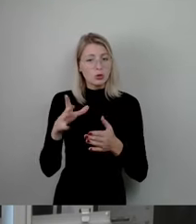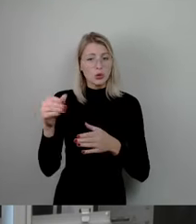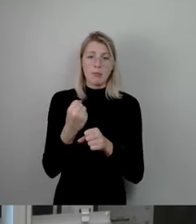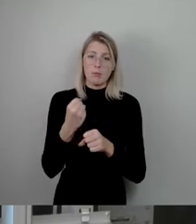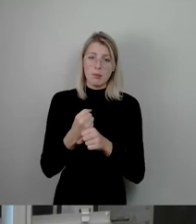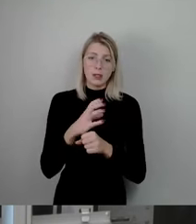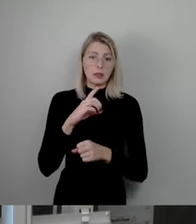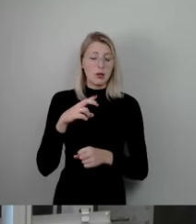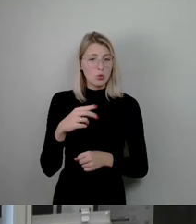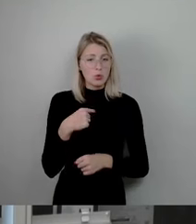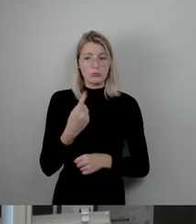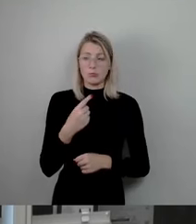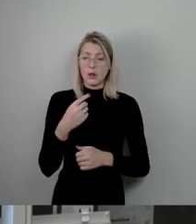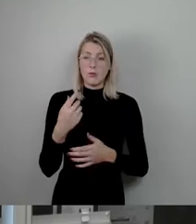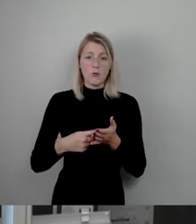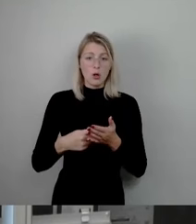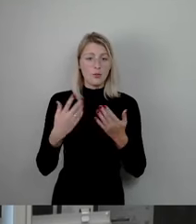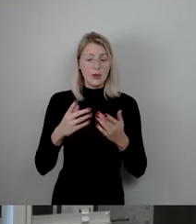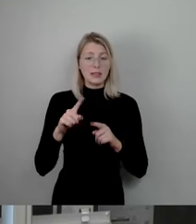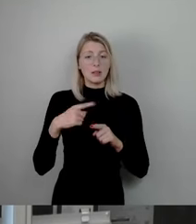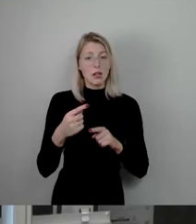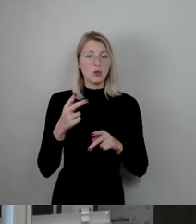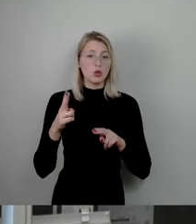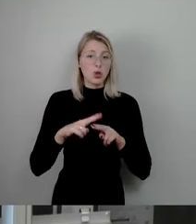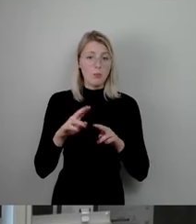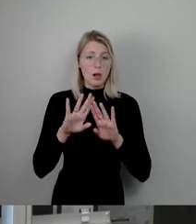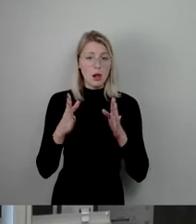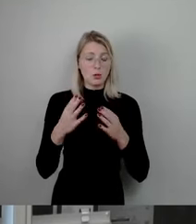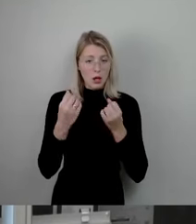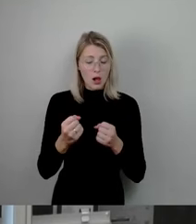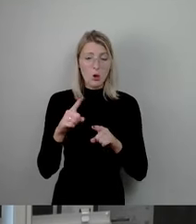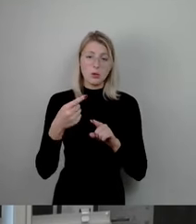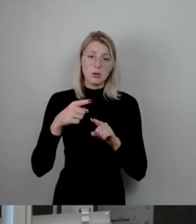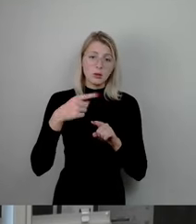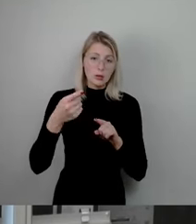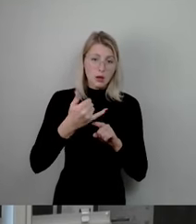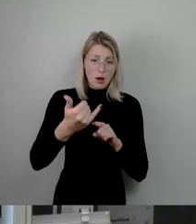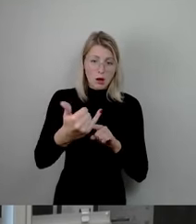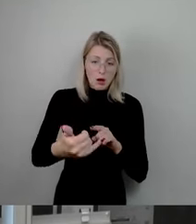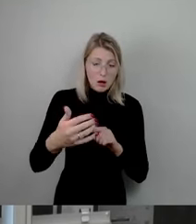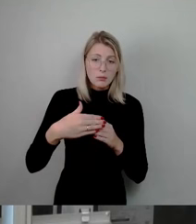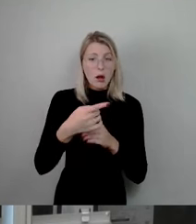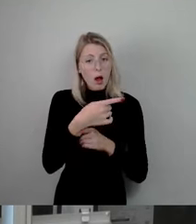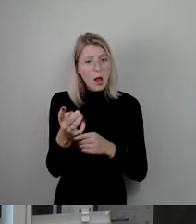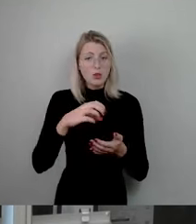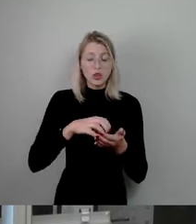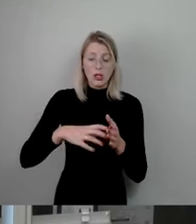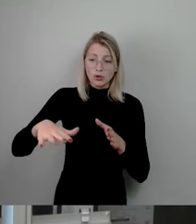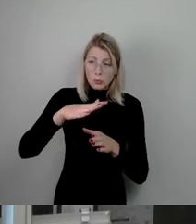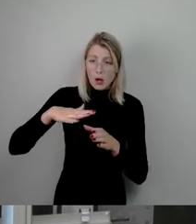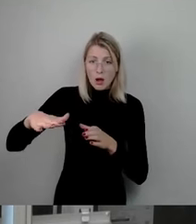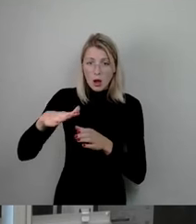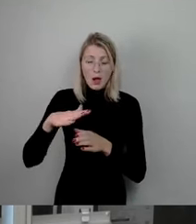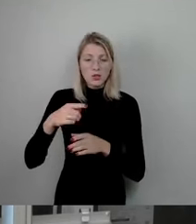Doppelhaushalt und für die Jahre darauf, dass aus allen städtischen Bereichen, aus allen städtischen Bereichen, die